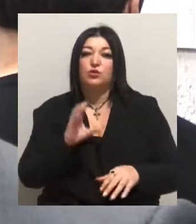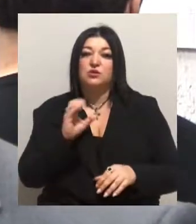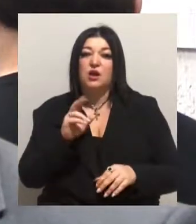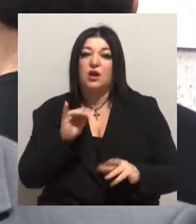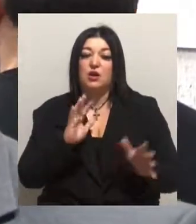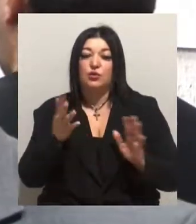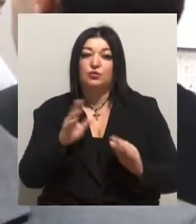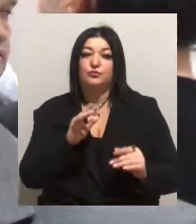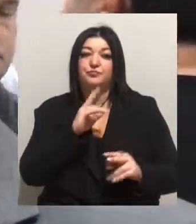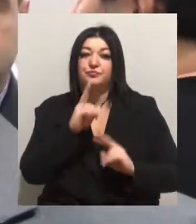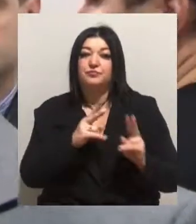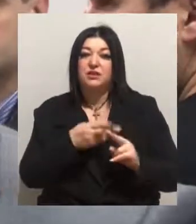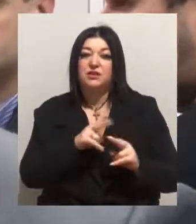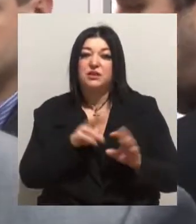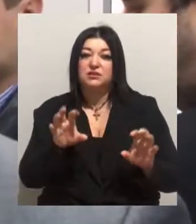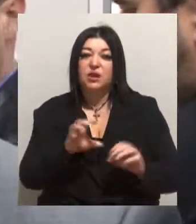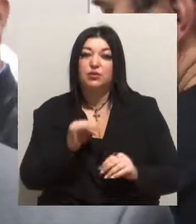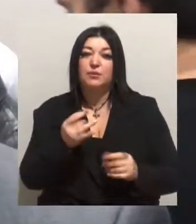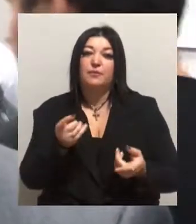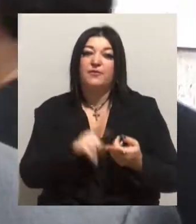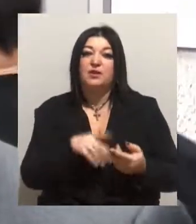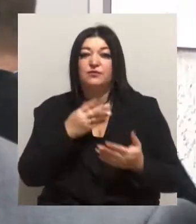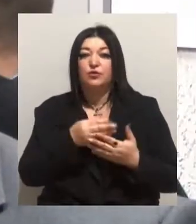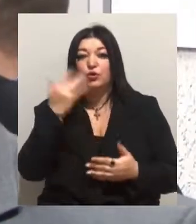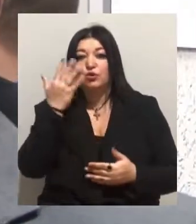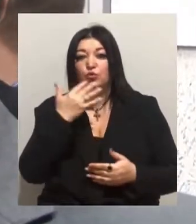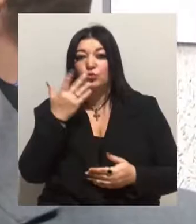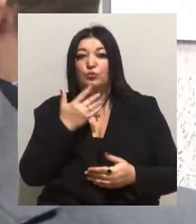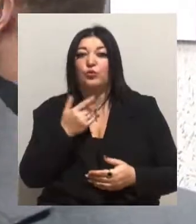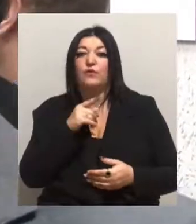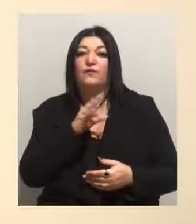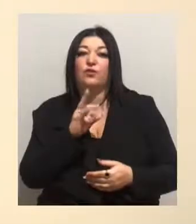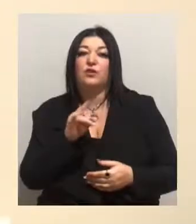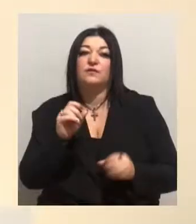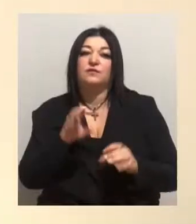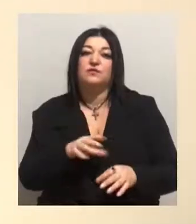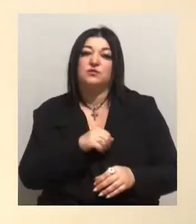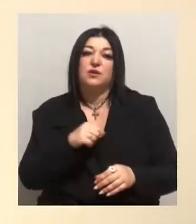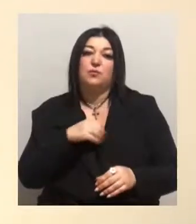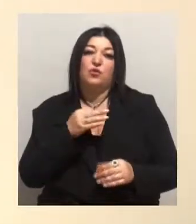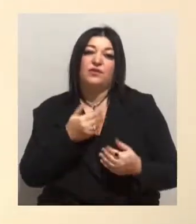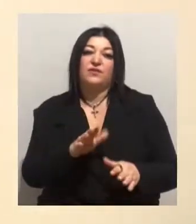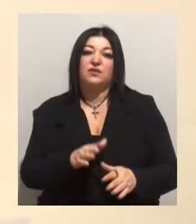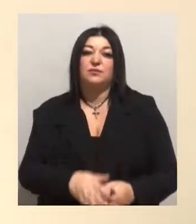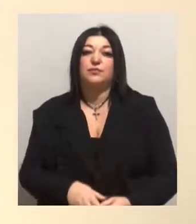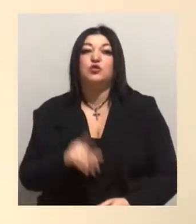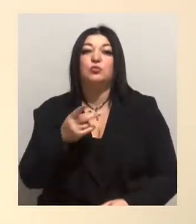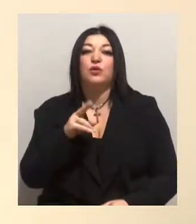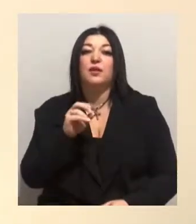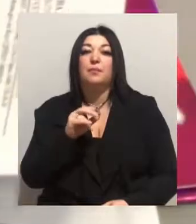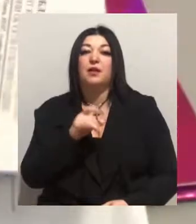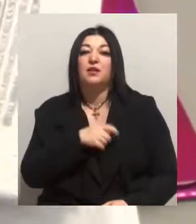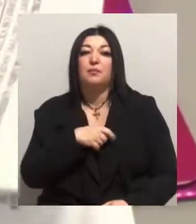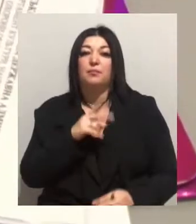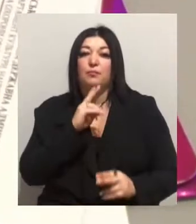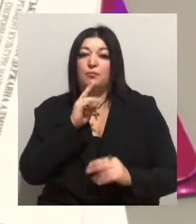статус і вони, по суті, є пов'язаними зі своєю думкою у тому спорі, тому вони вирішили заявити самовідвід. Чому департамент культури подав скаргу до